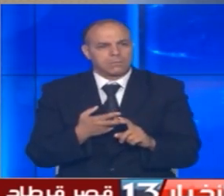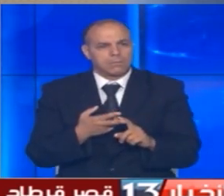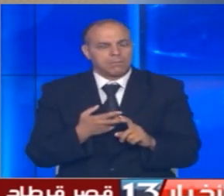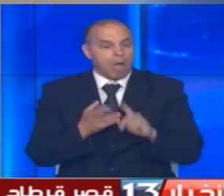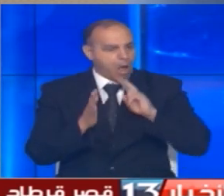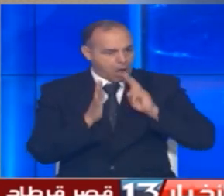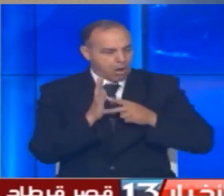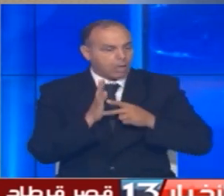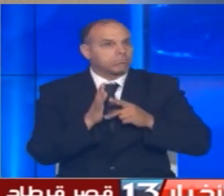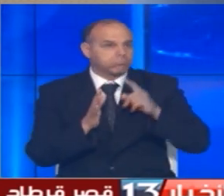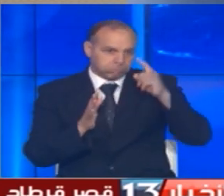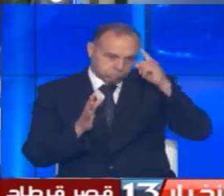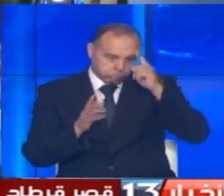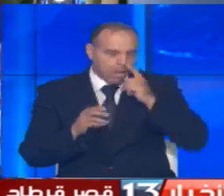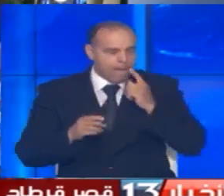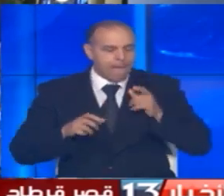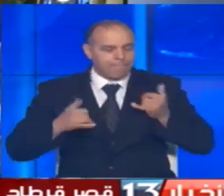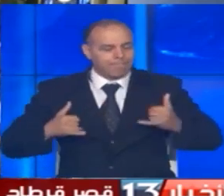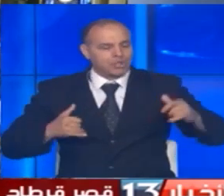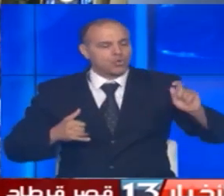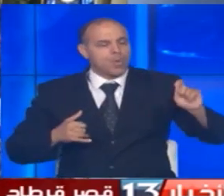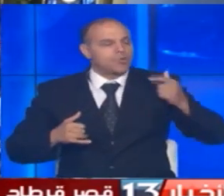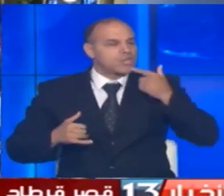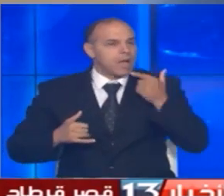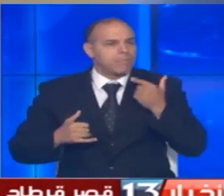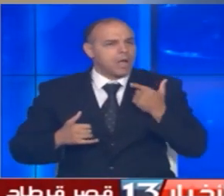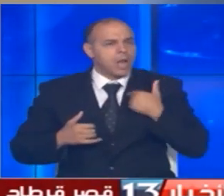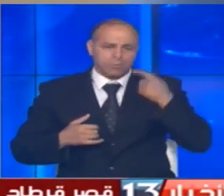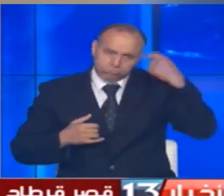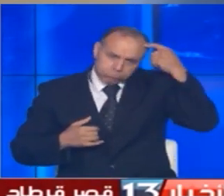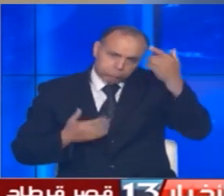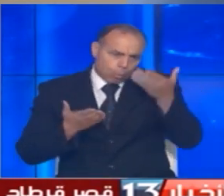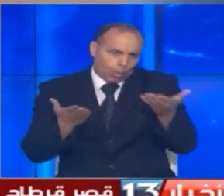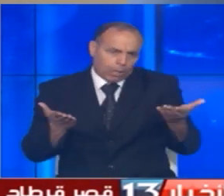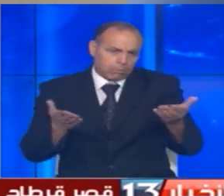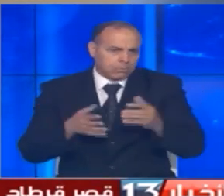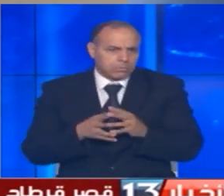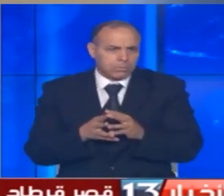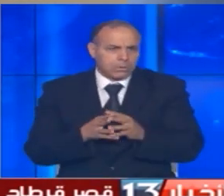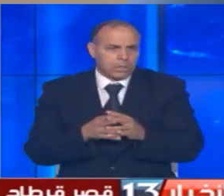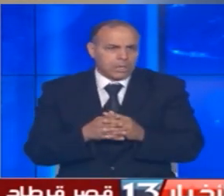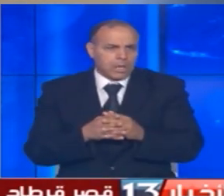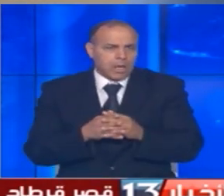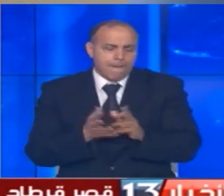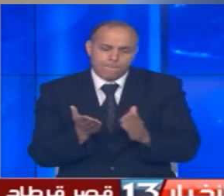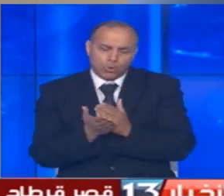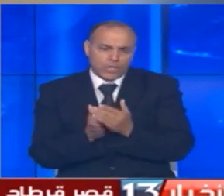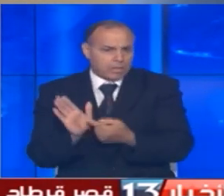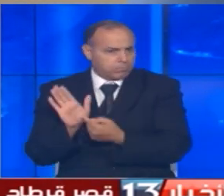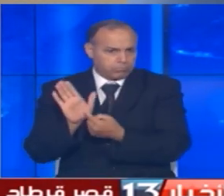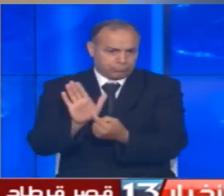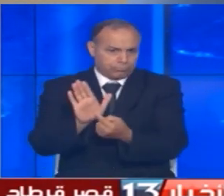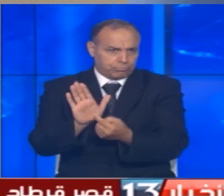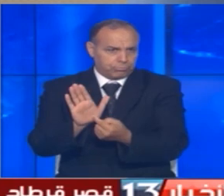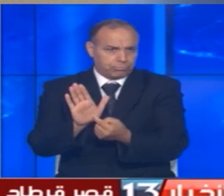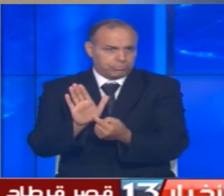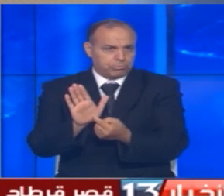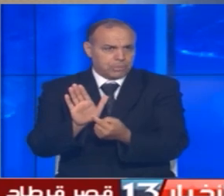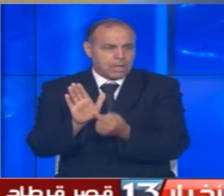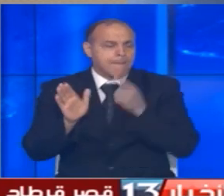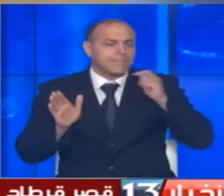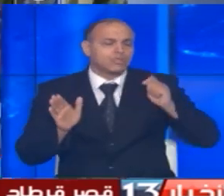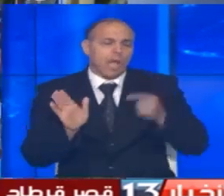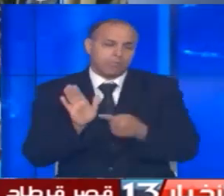قرارات في مجلس نواب الشعب نحن نأمل أن هذا المشروع يتحال على